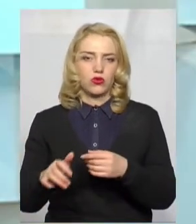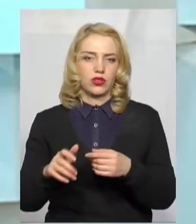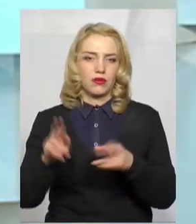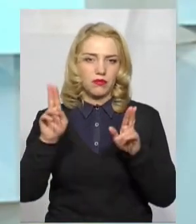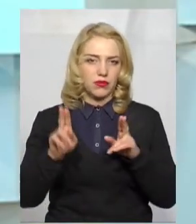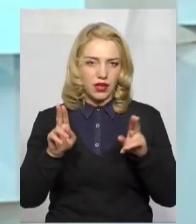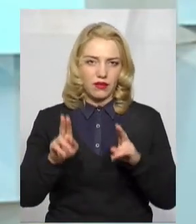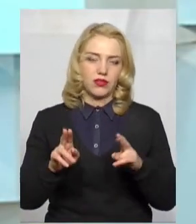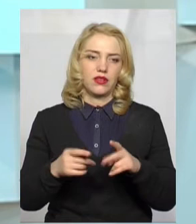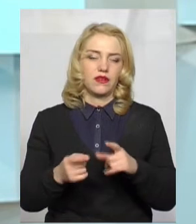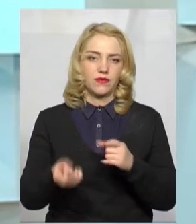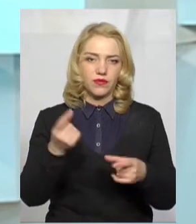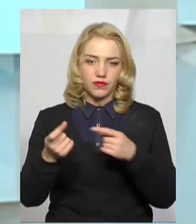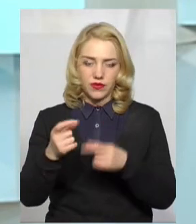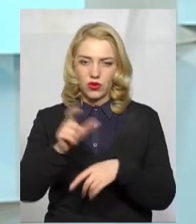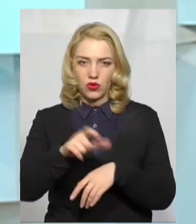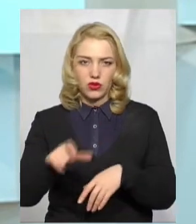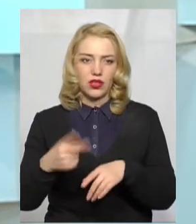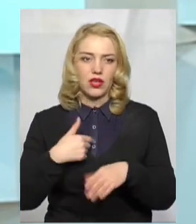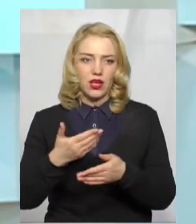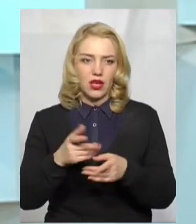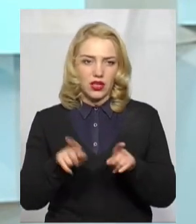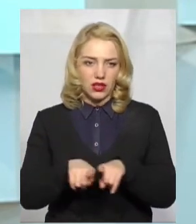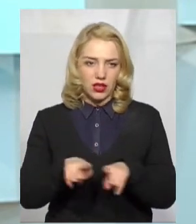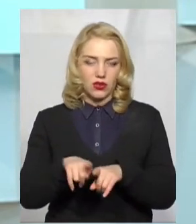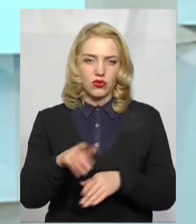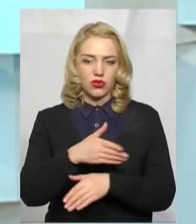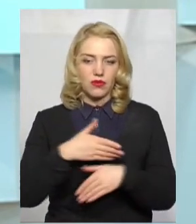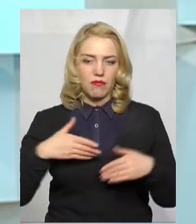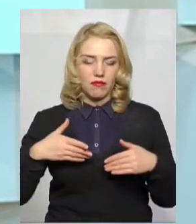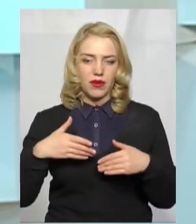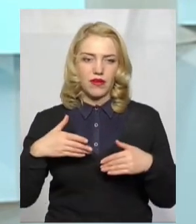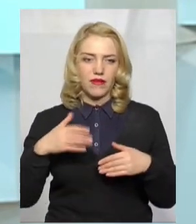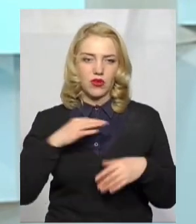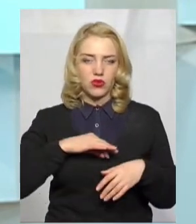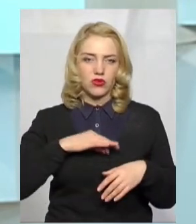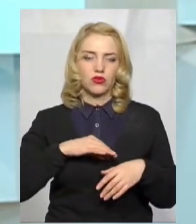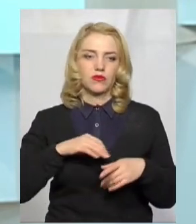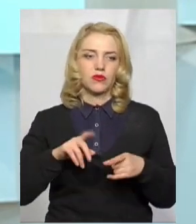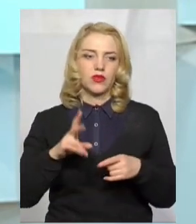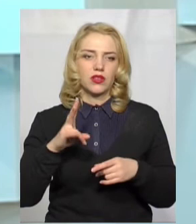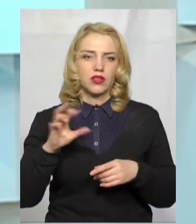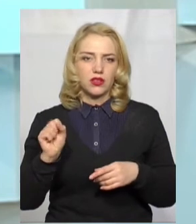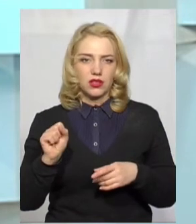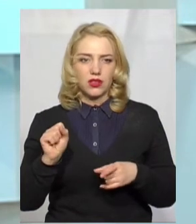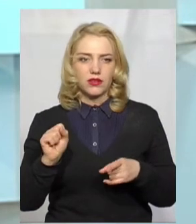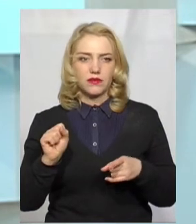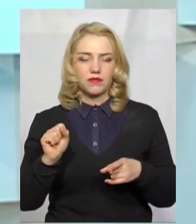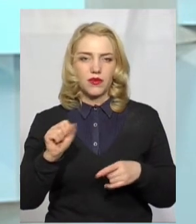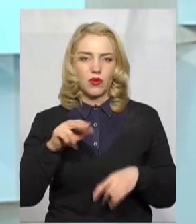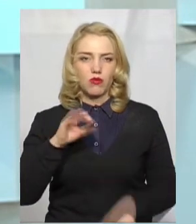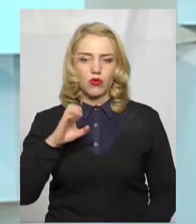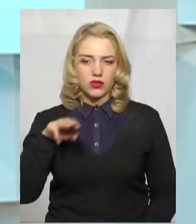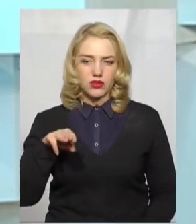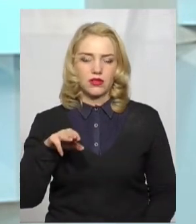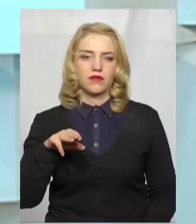І також ми використовуємо поліцейські офіцери громади, також задіюються час від часу і на тих самих постах